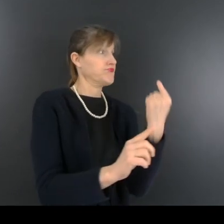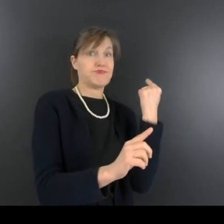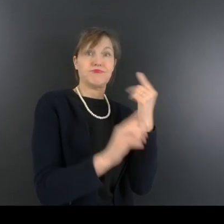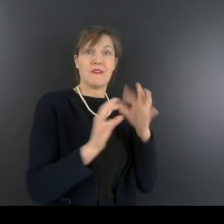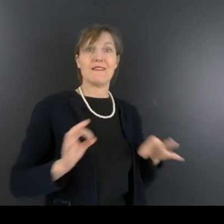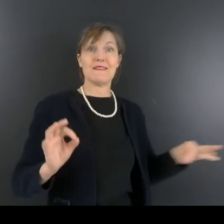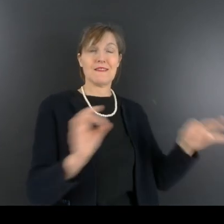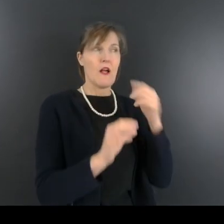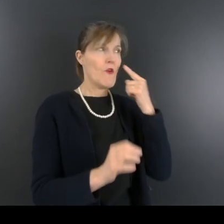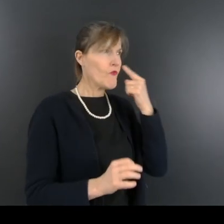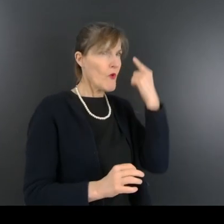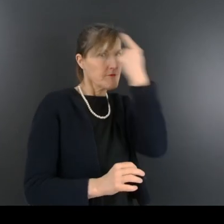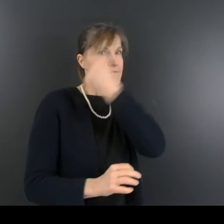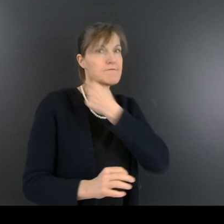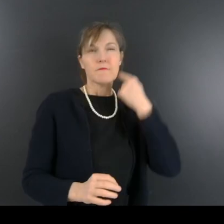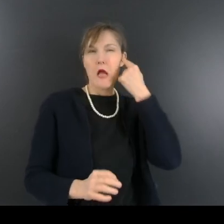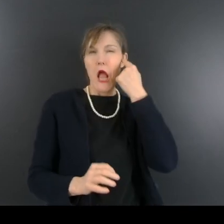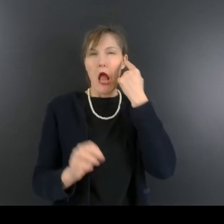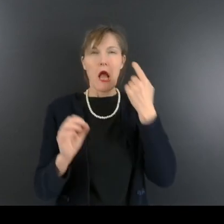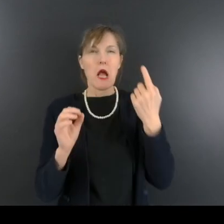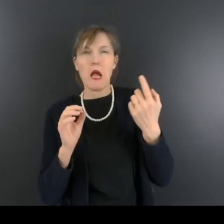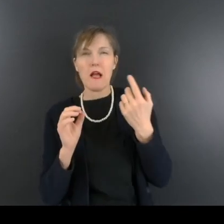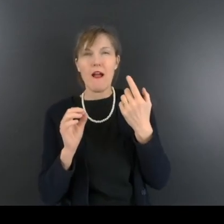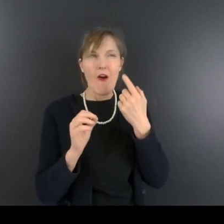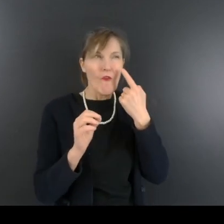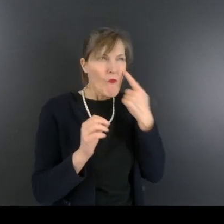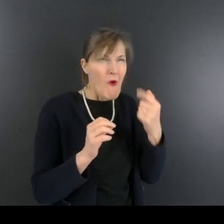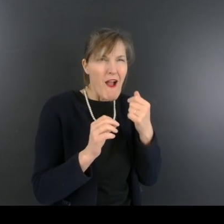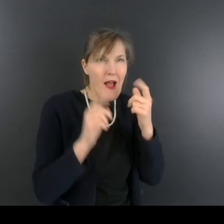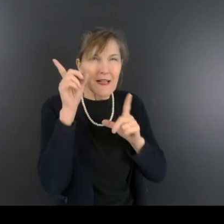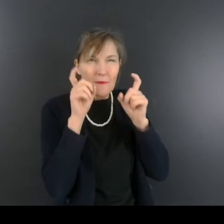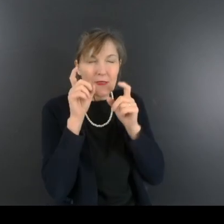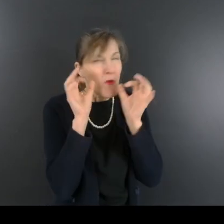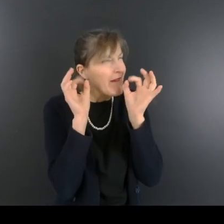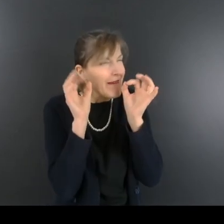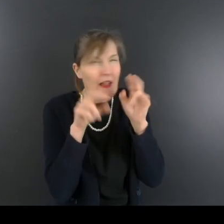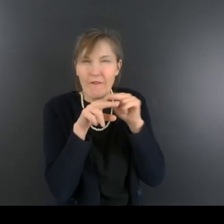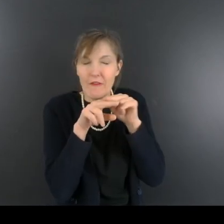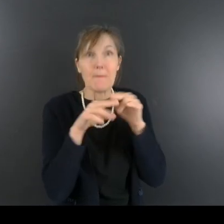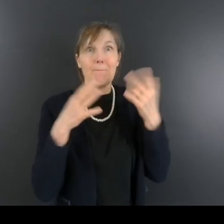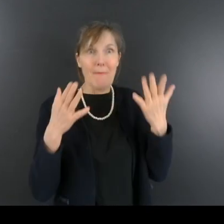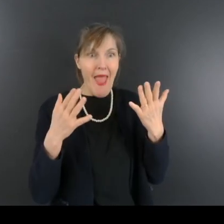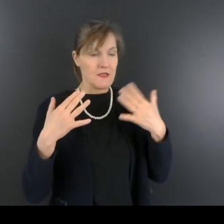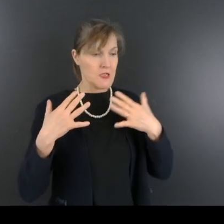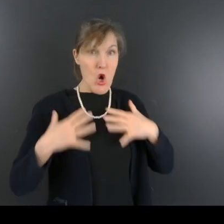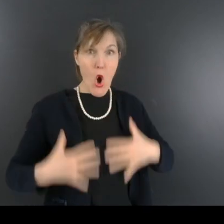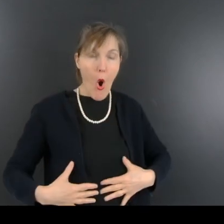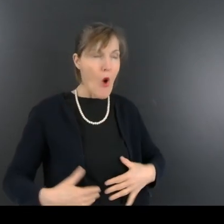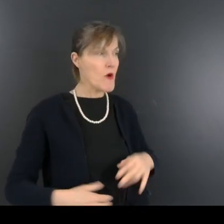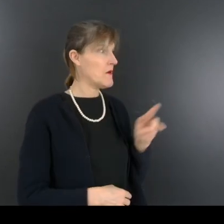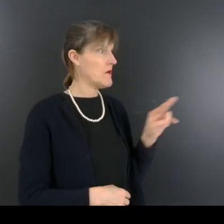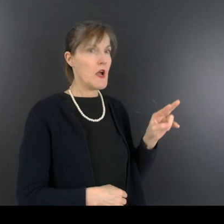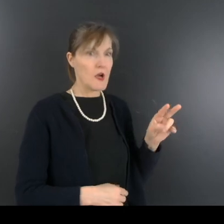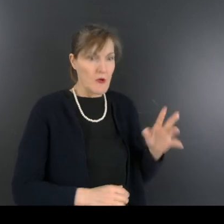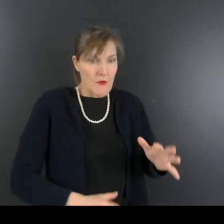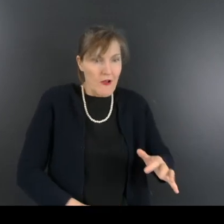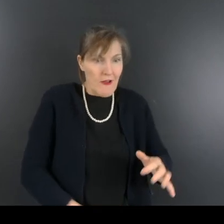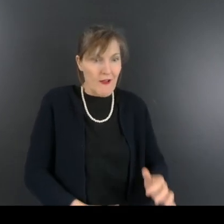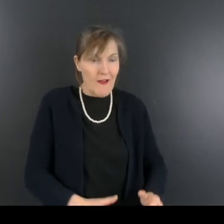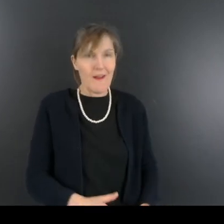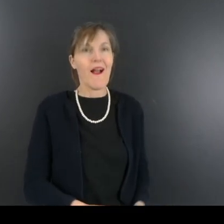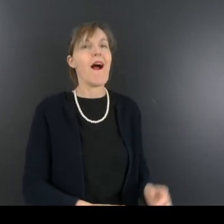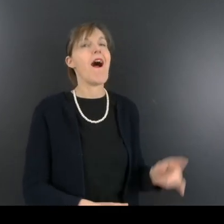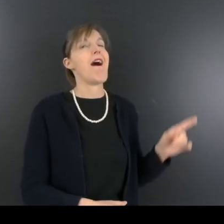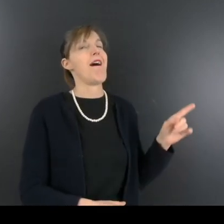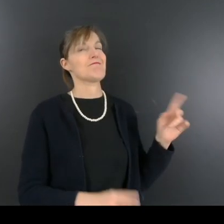n'apparaissait sur son visage paralysé. Mais le tremblement qui agitait son corps trahissait son combat intérieur.